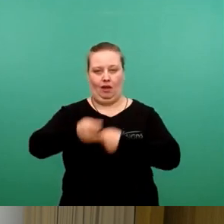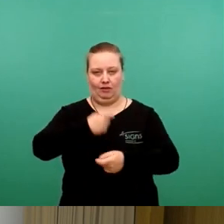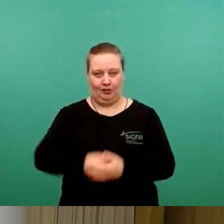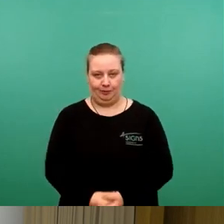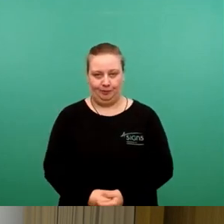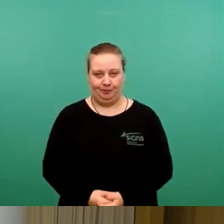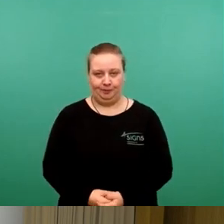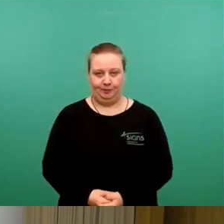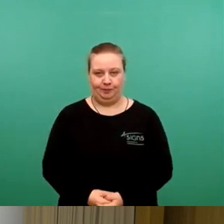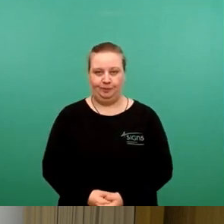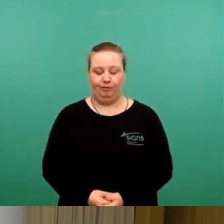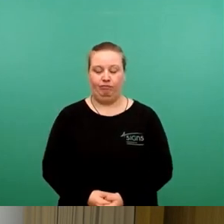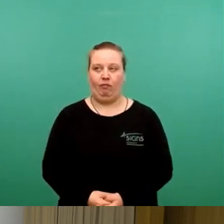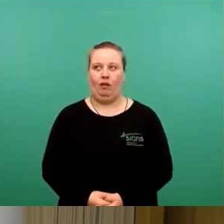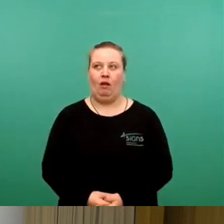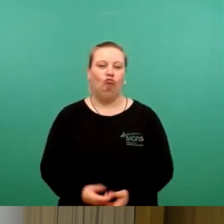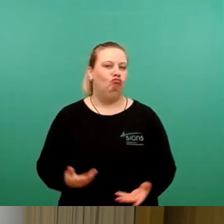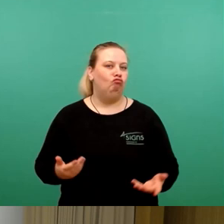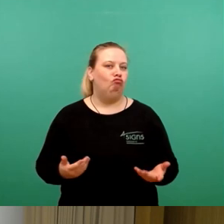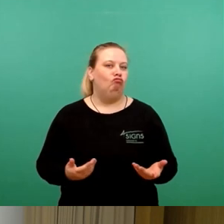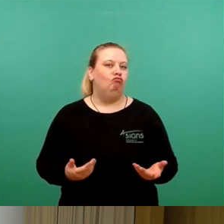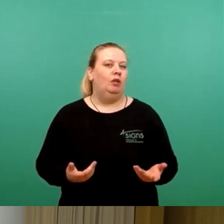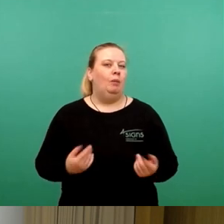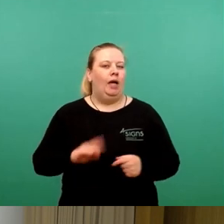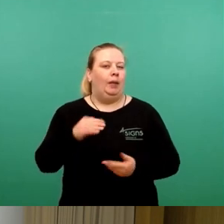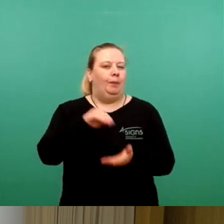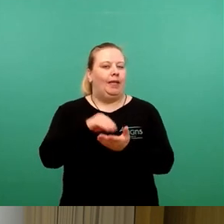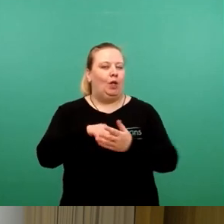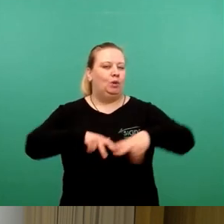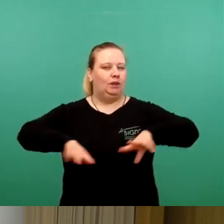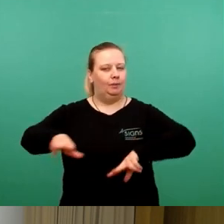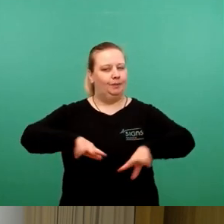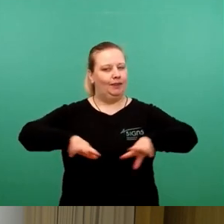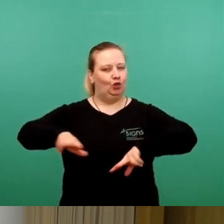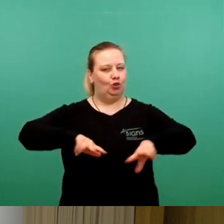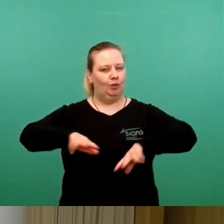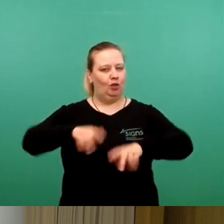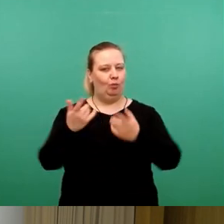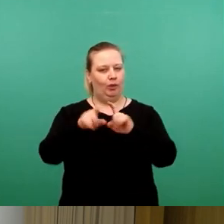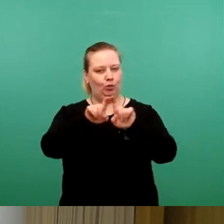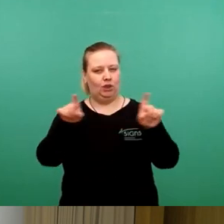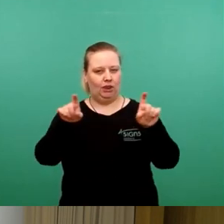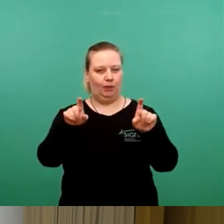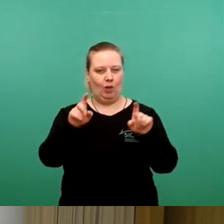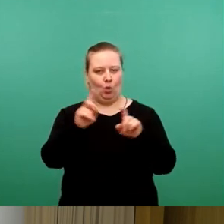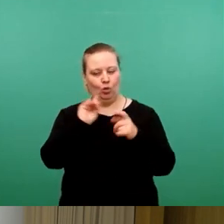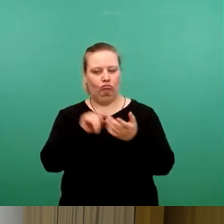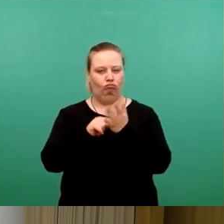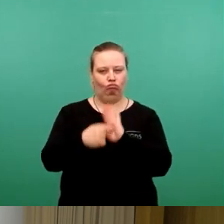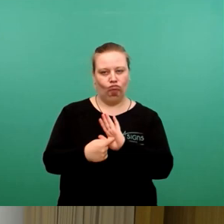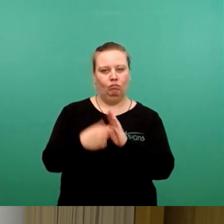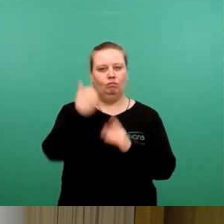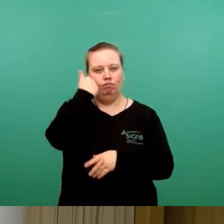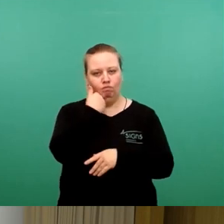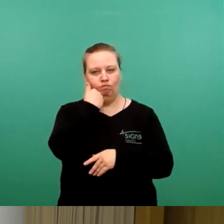Bei dem Beteiligungsmanagement hat natürlich auch bei den Unternehmen darauf hingewirkt. Hier bitte